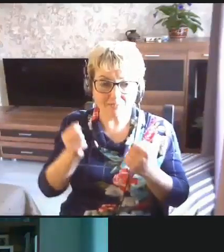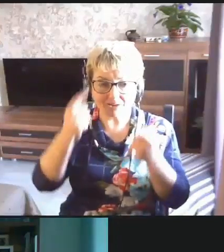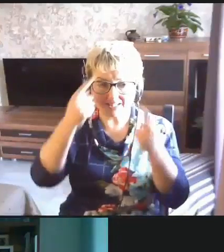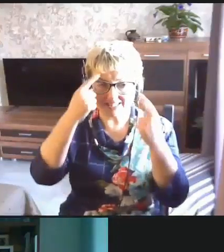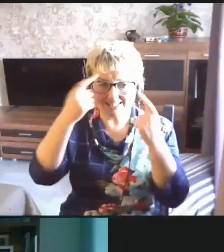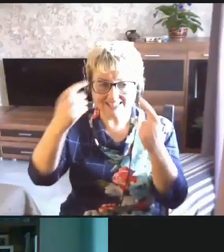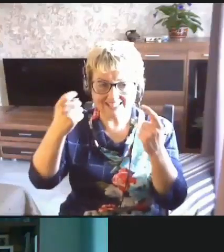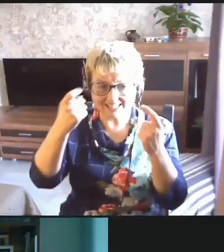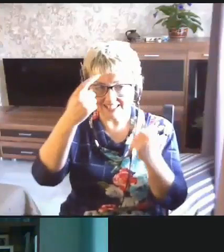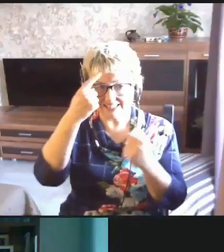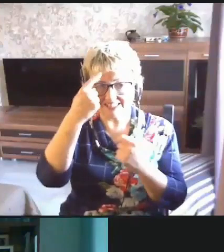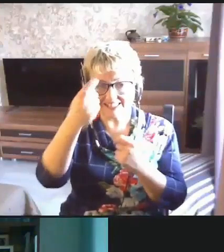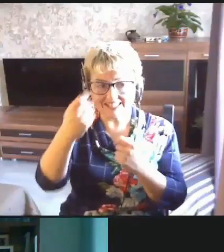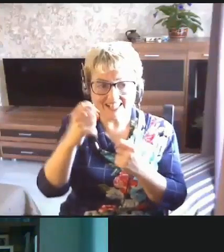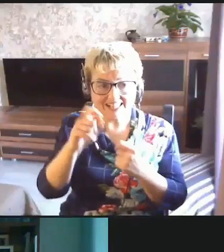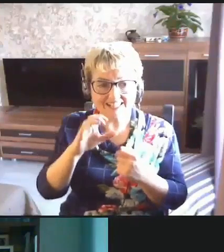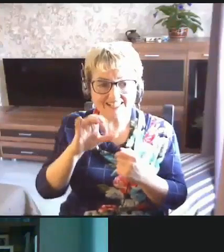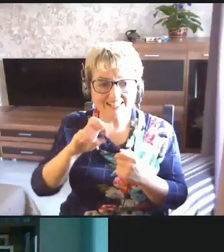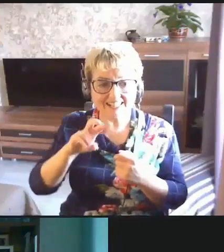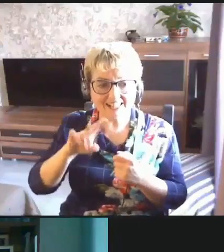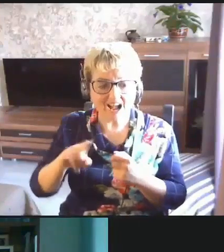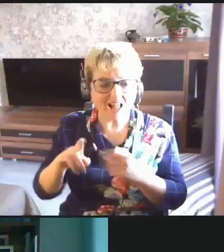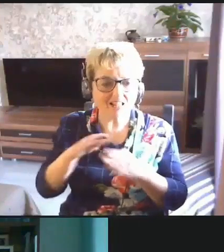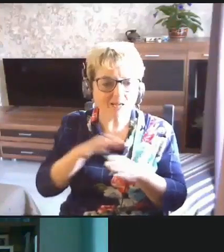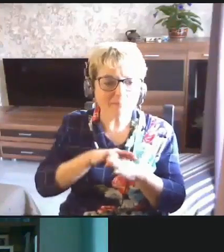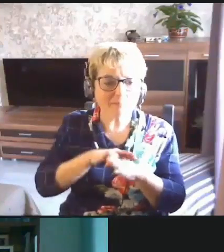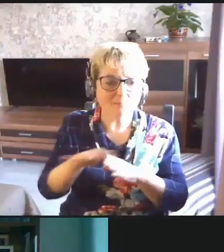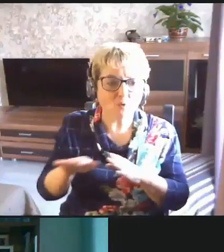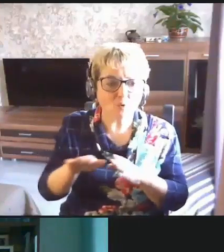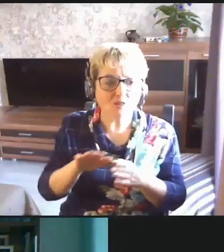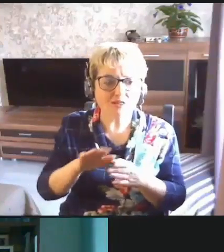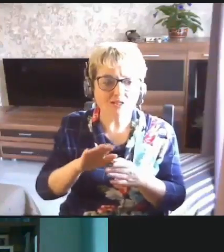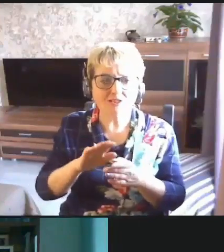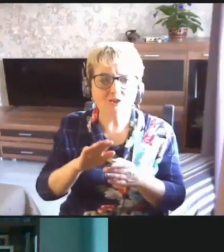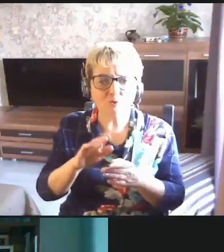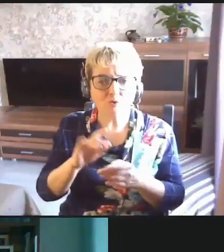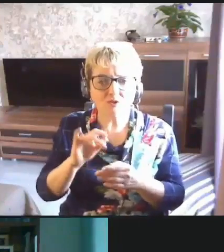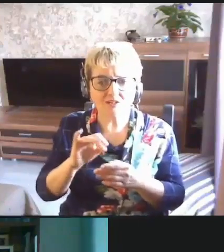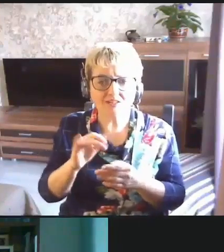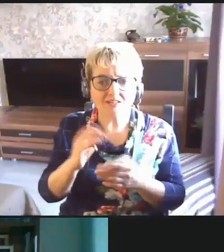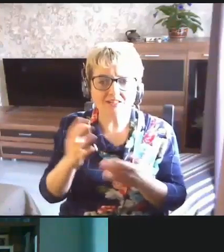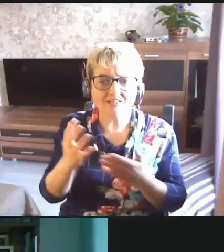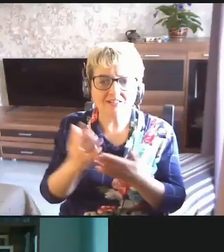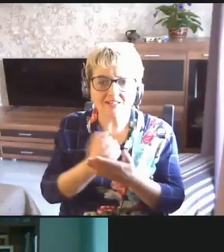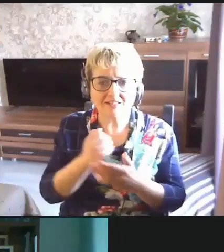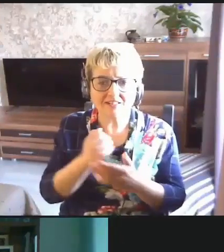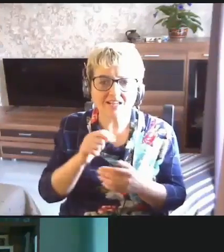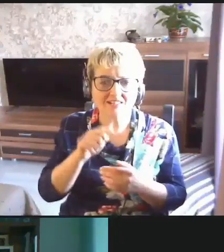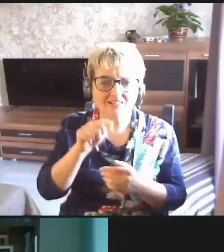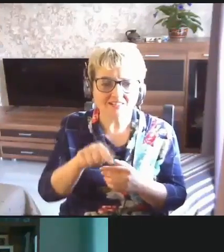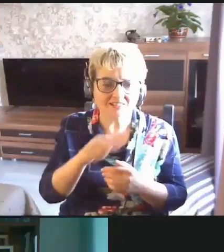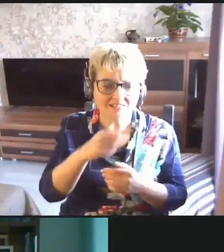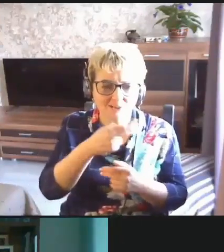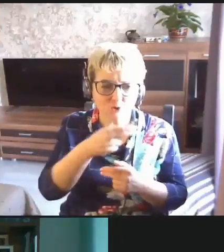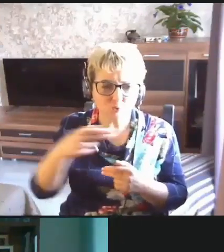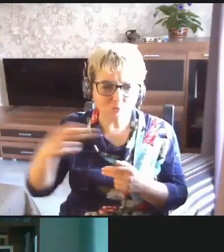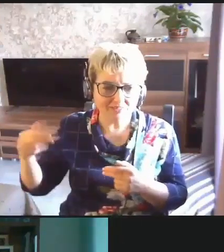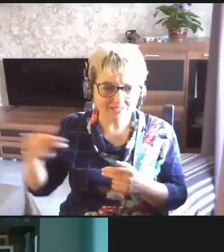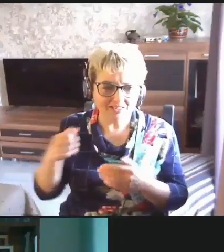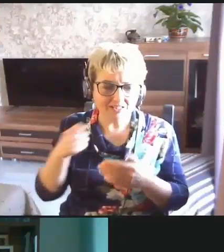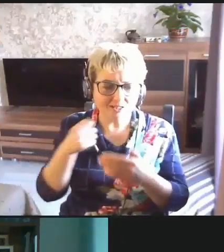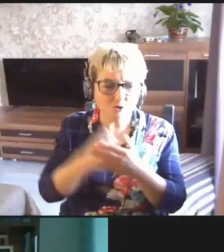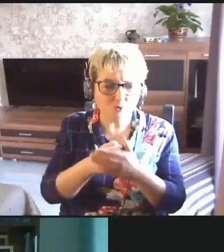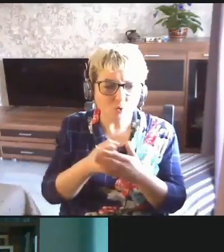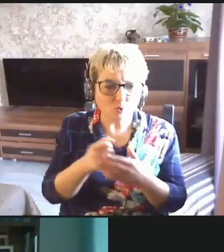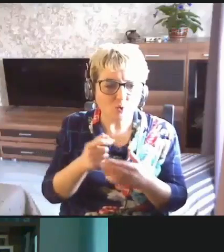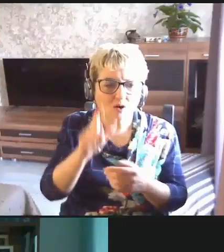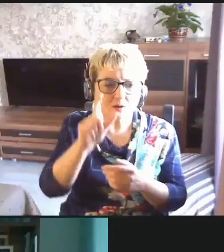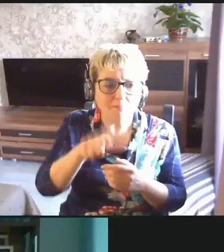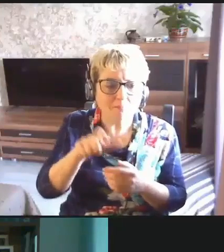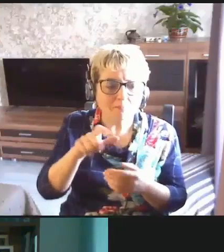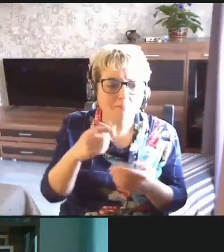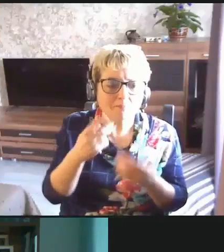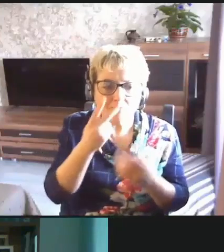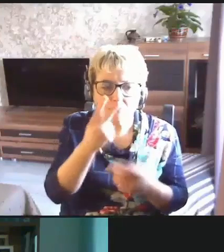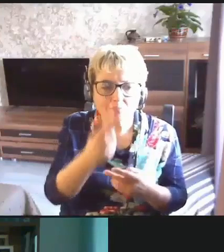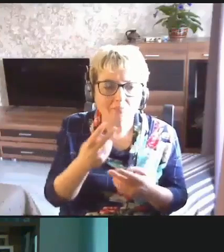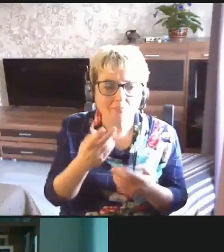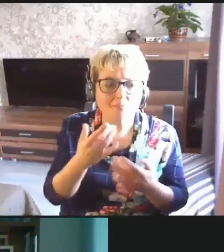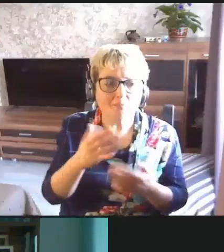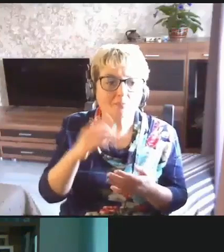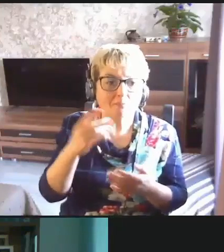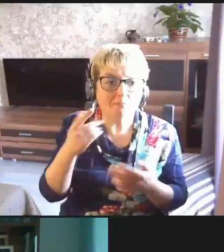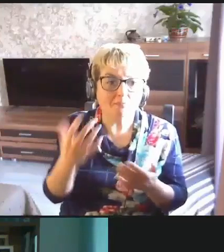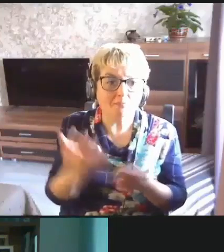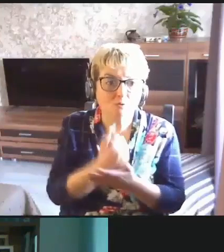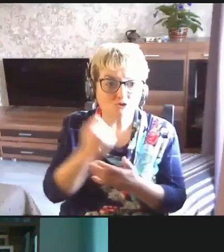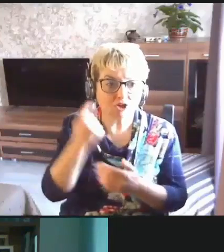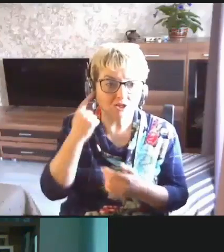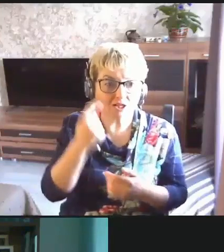сигналы и полностью найти те субтитры до потребителя, то есть, получается,